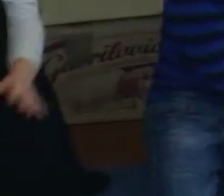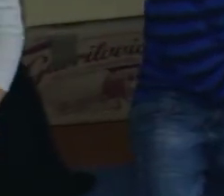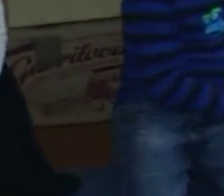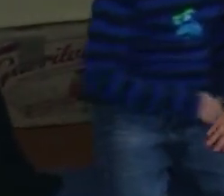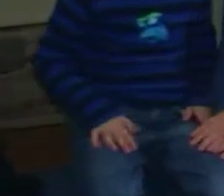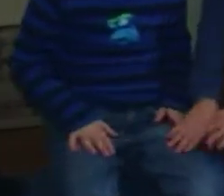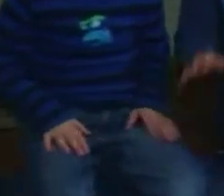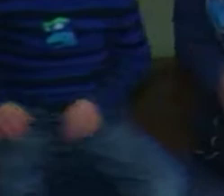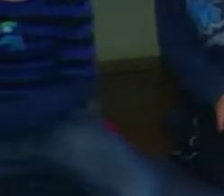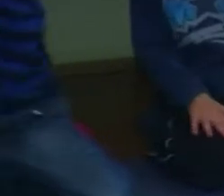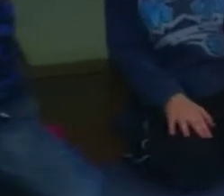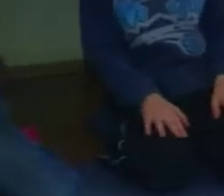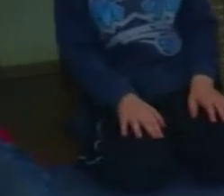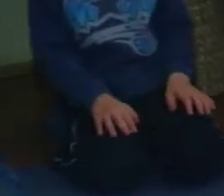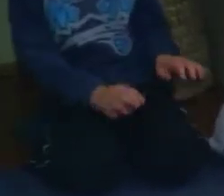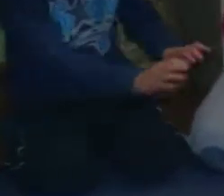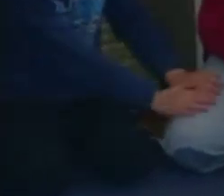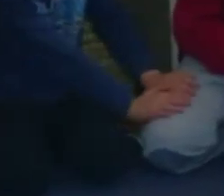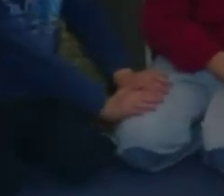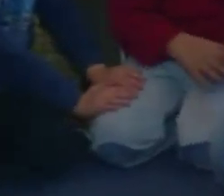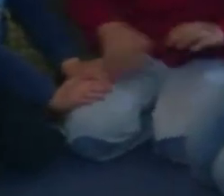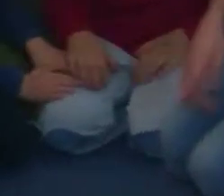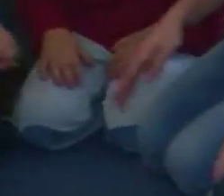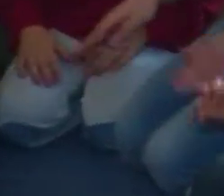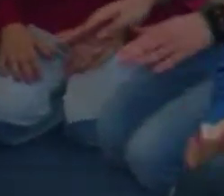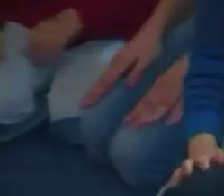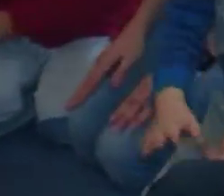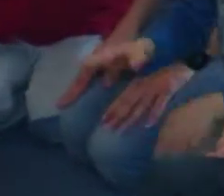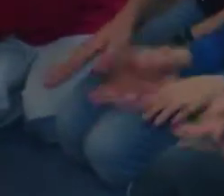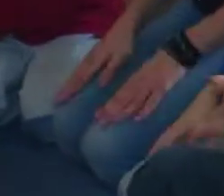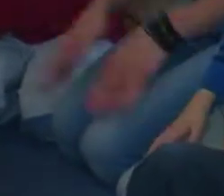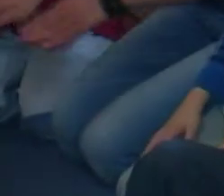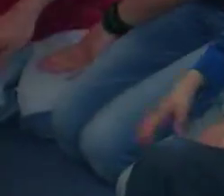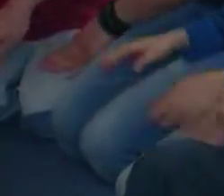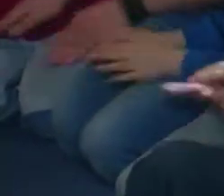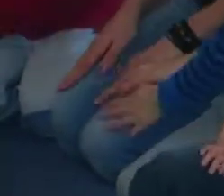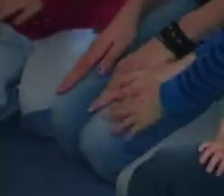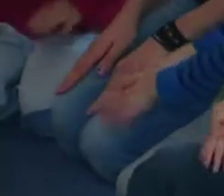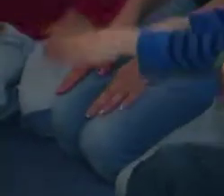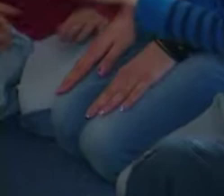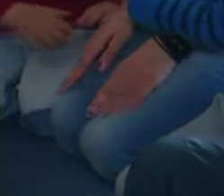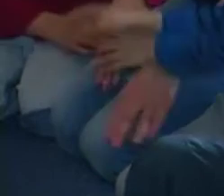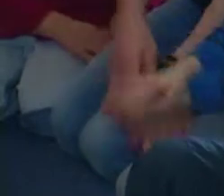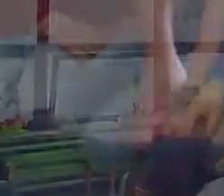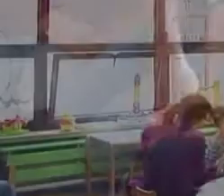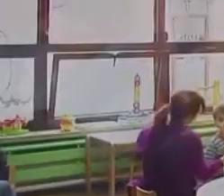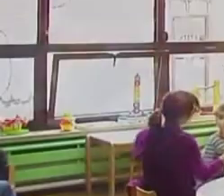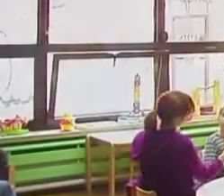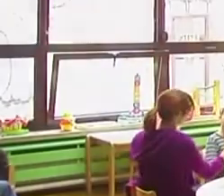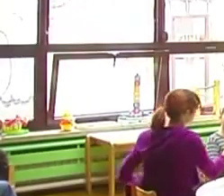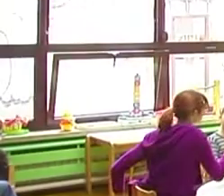iznenađen. Mi kad smo se preselili tu, naravno u cijela obitelj, još u jesen 2012.